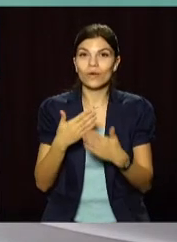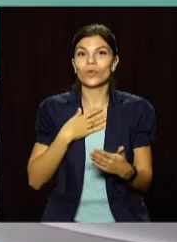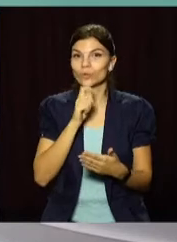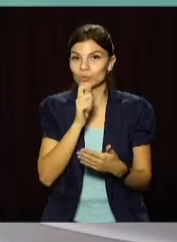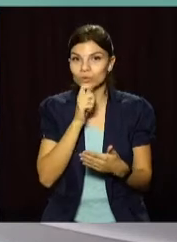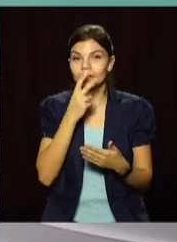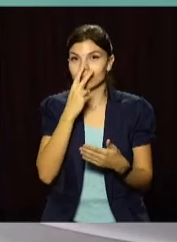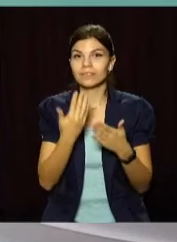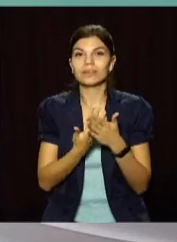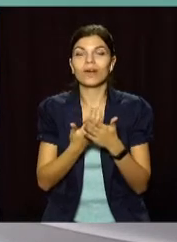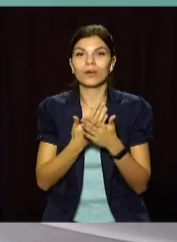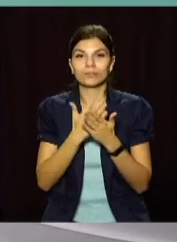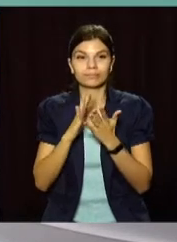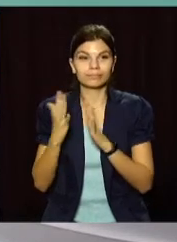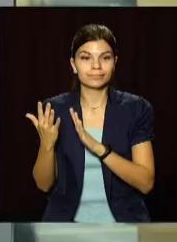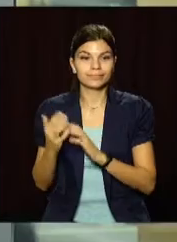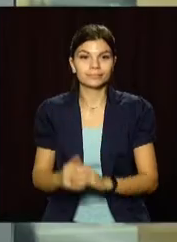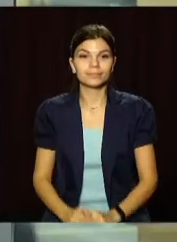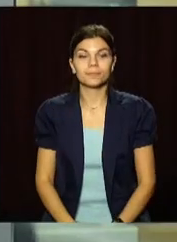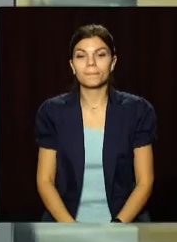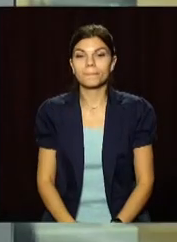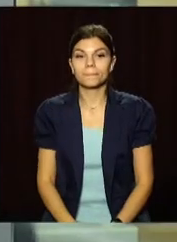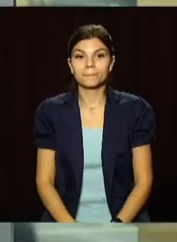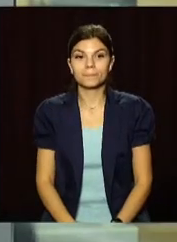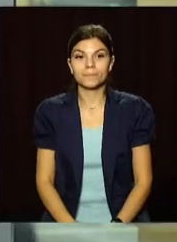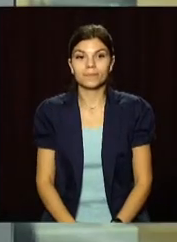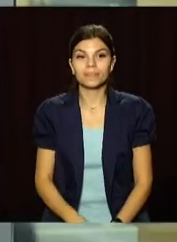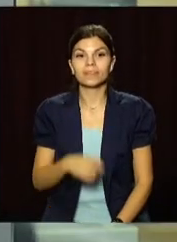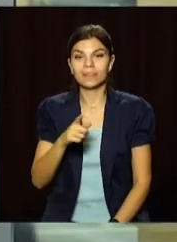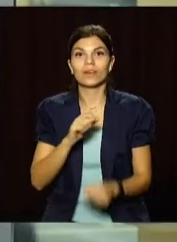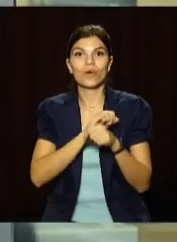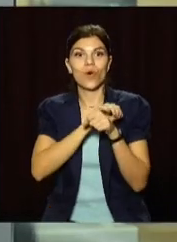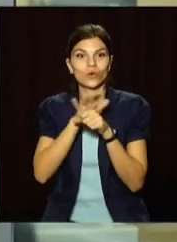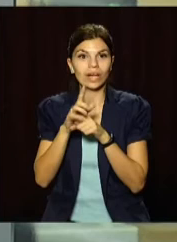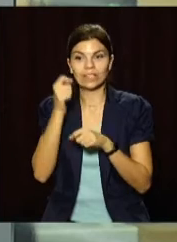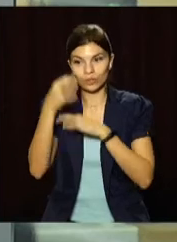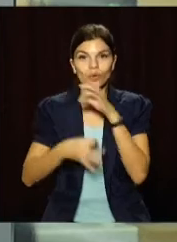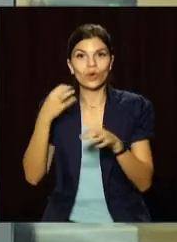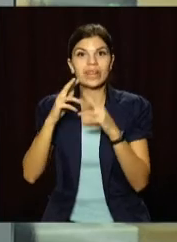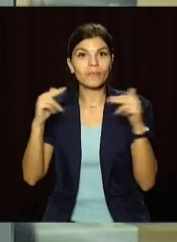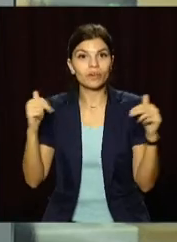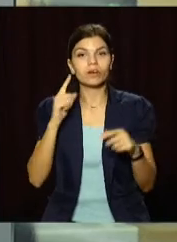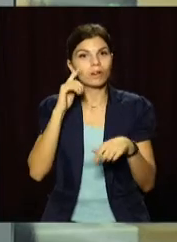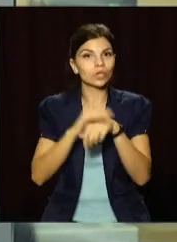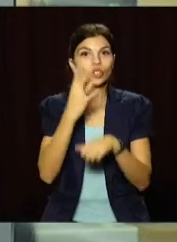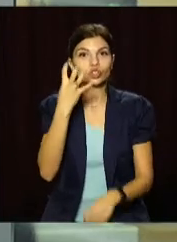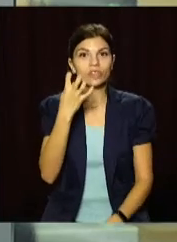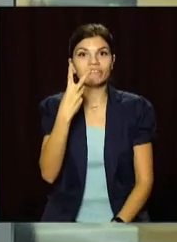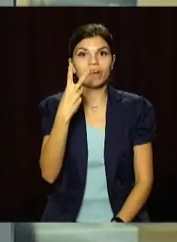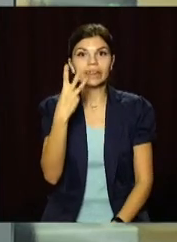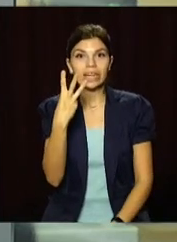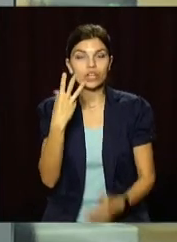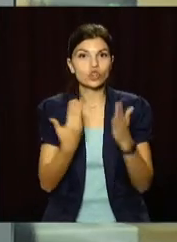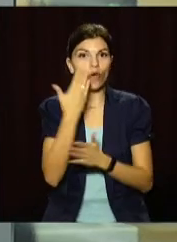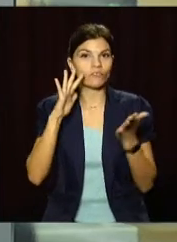журналістів – дивіться далі у випуску. Хроніки коронавірусу. За добу на Дніпропетровщині виявили 423